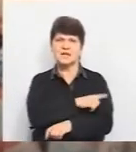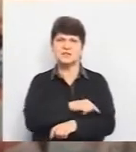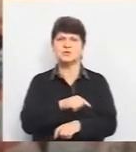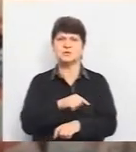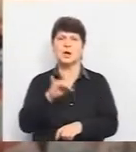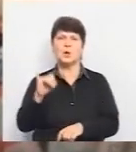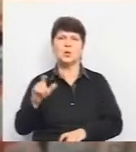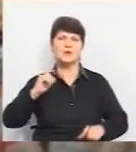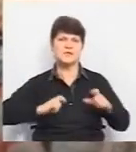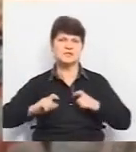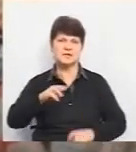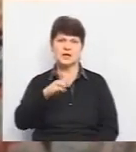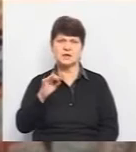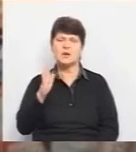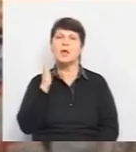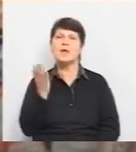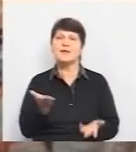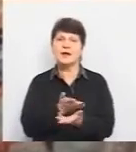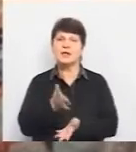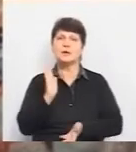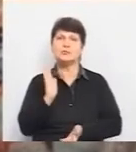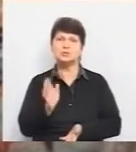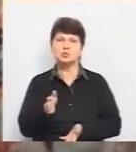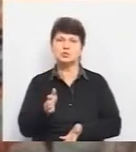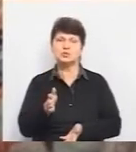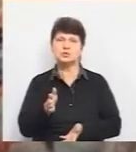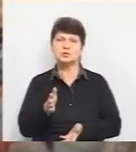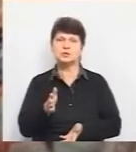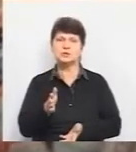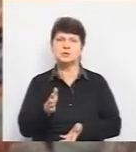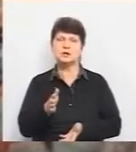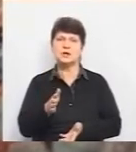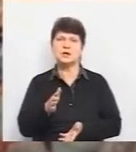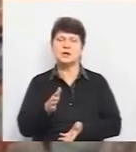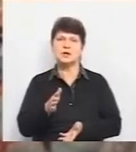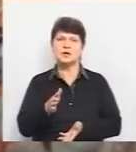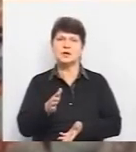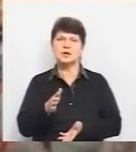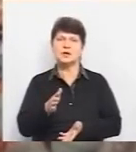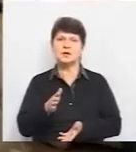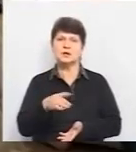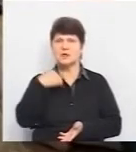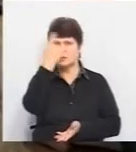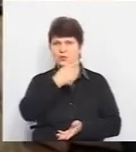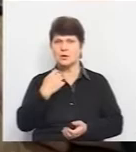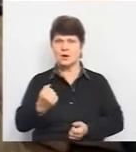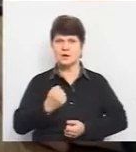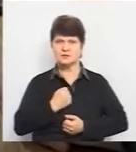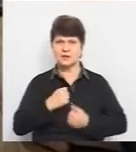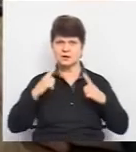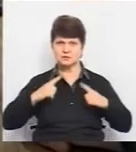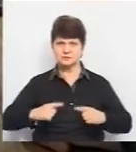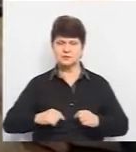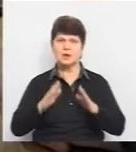університетів, які будуть в засобах індивідуального захисту. І вони будуть